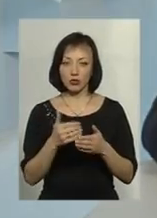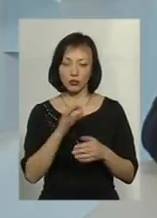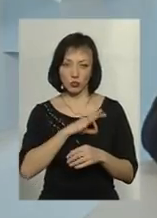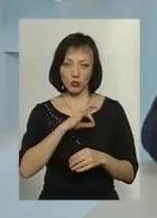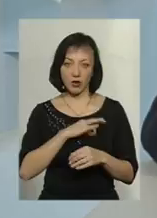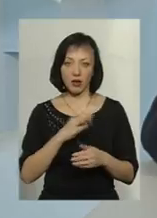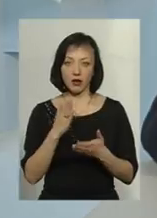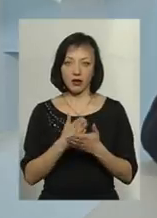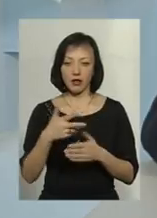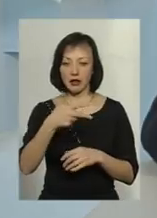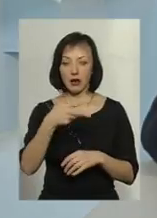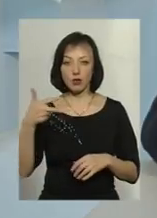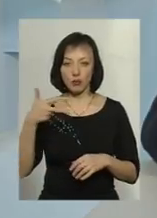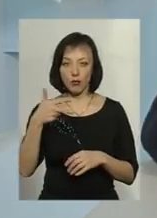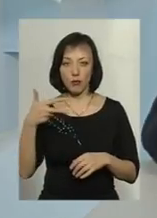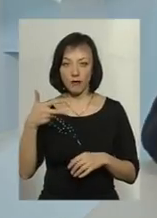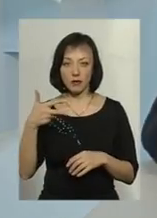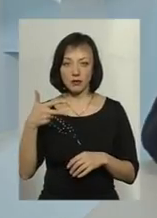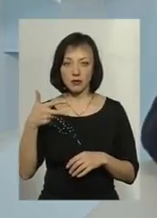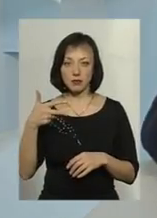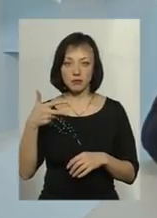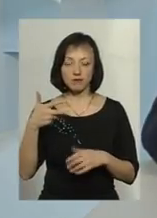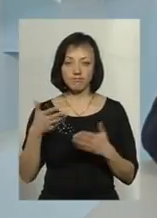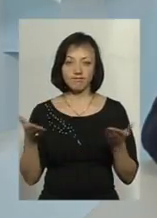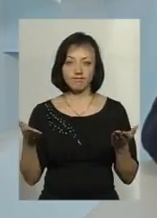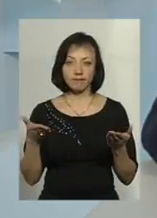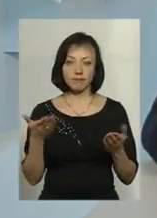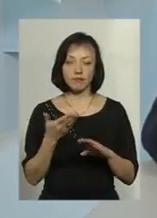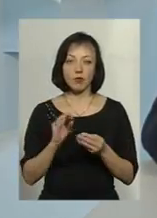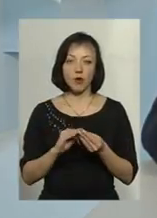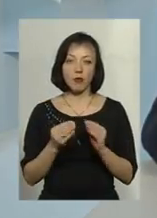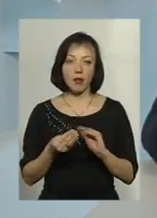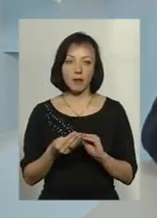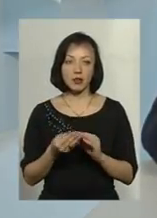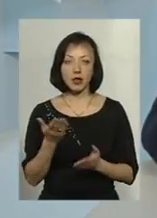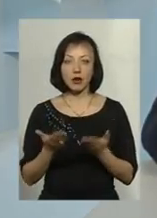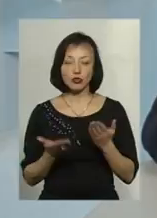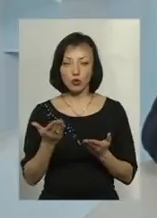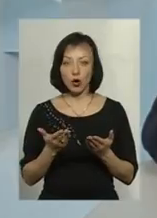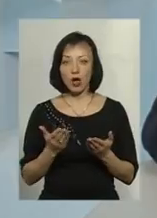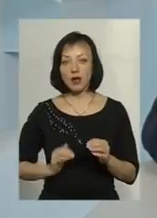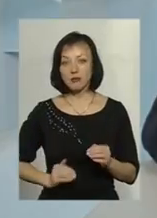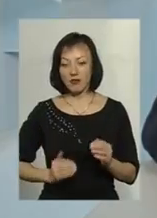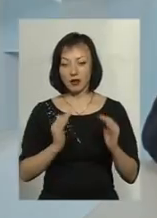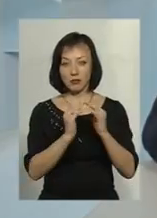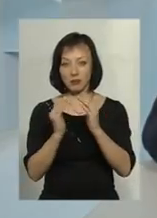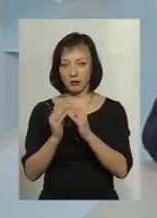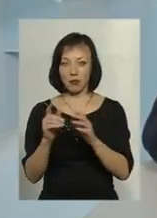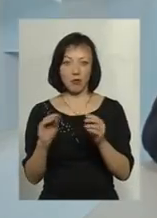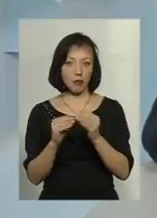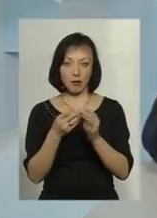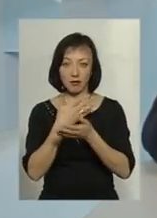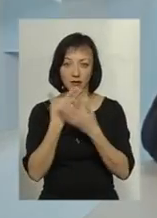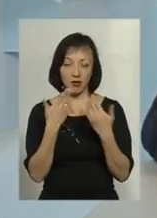знаходиться на третьому поверсі, доволі проблематично. Якщо з приватними оселями у нас проблем